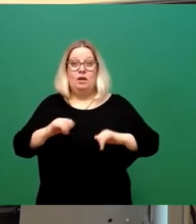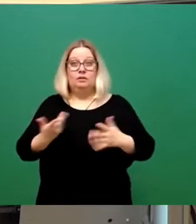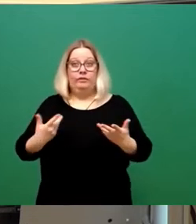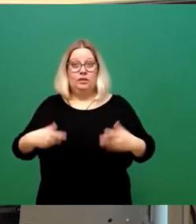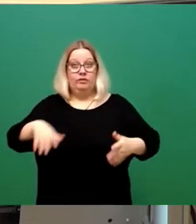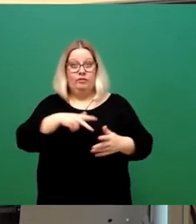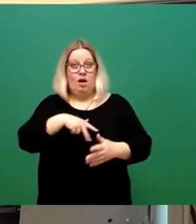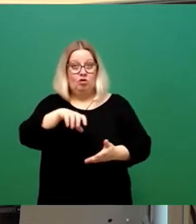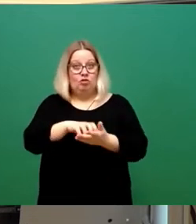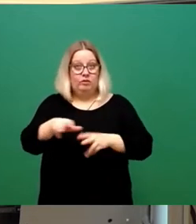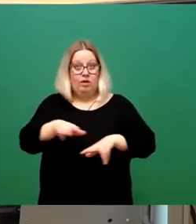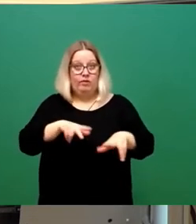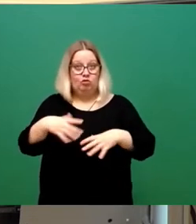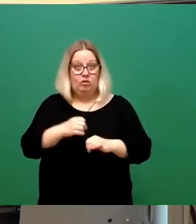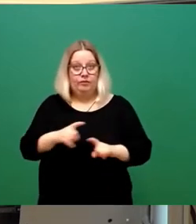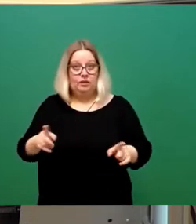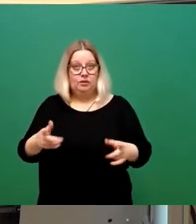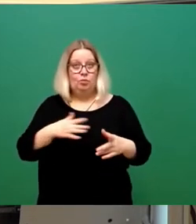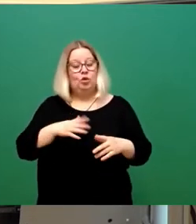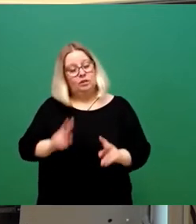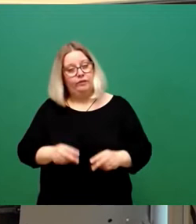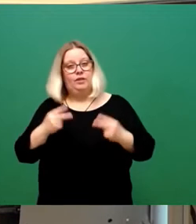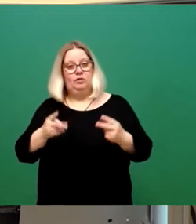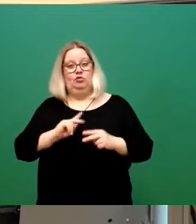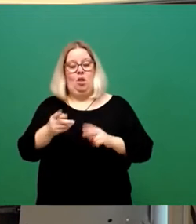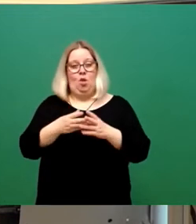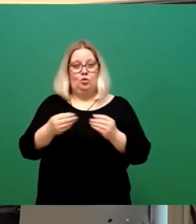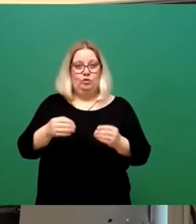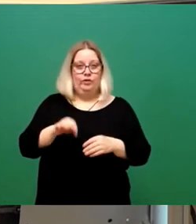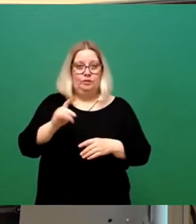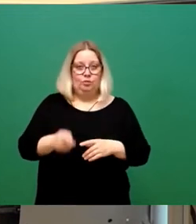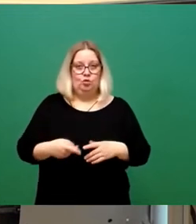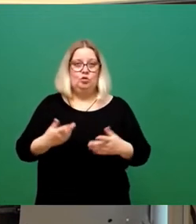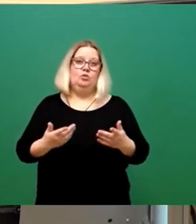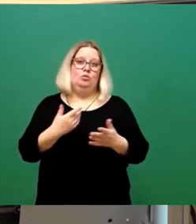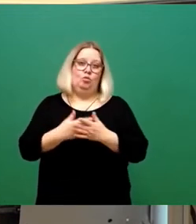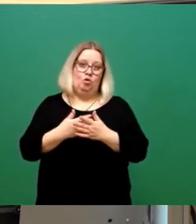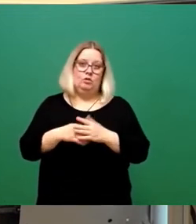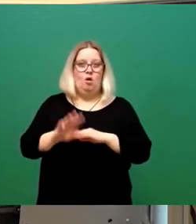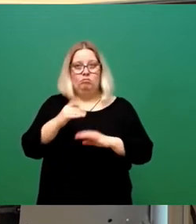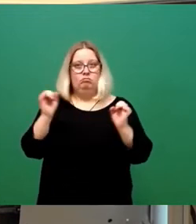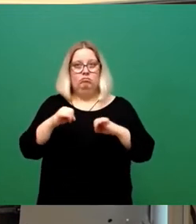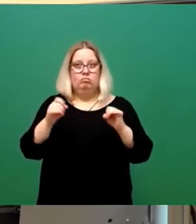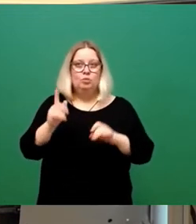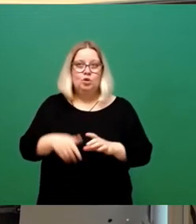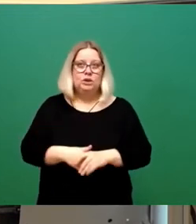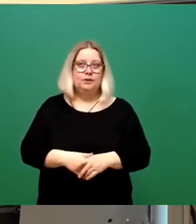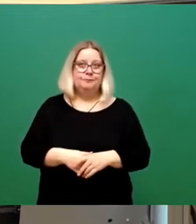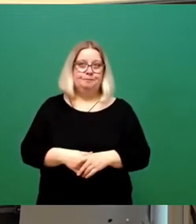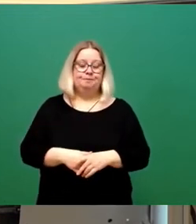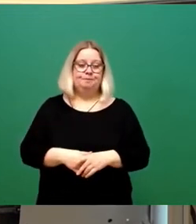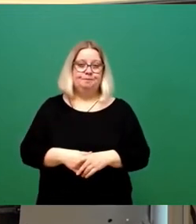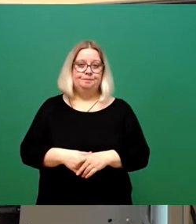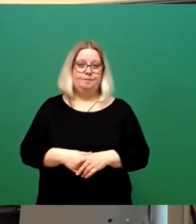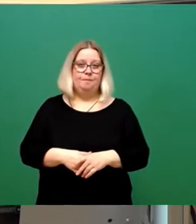Stadtverwaltung nicht gerecht, da müssen wir dringend zu Lösungen kommen und da müssen wir uns verständigen. Ein Punkt möchte ich